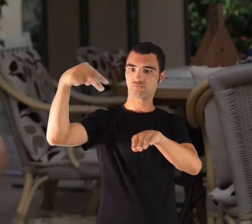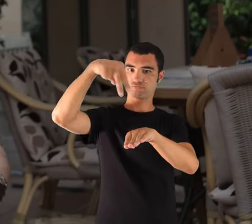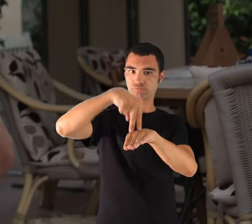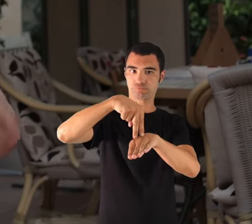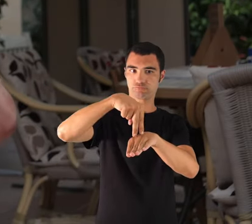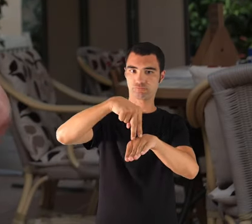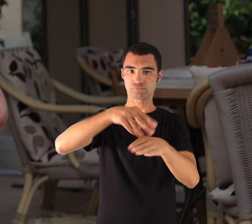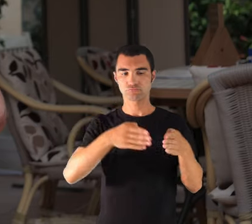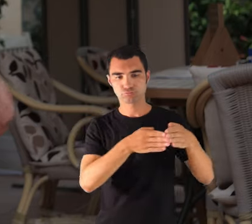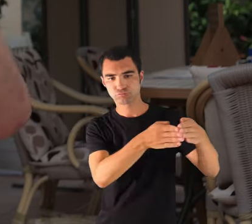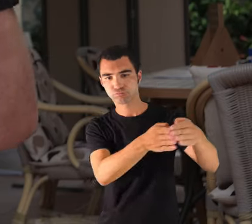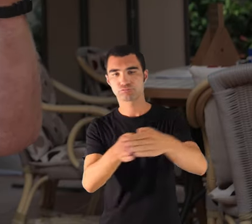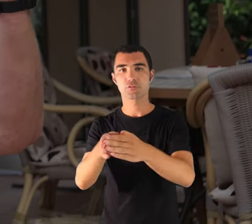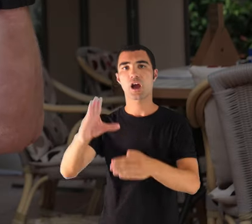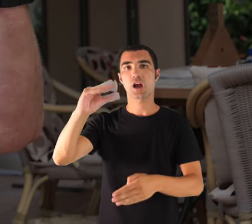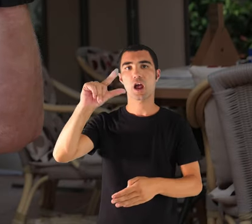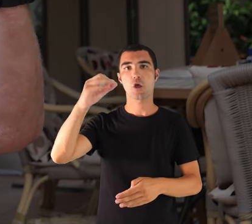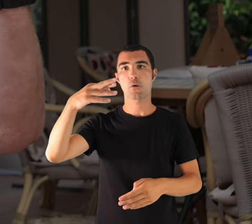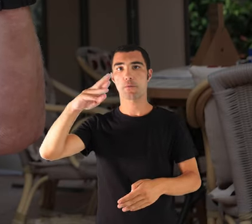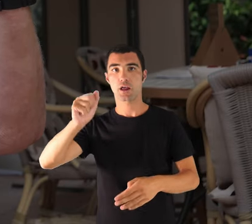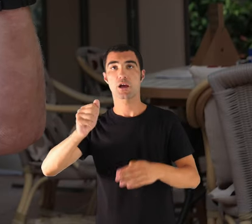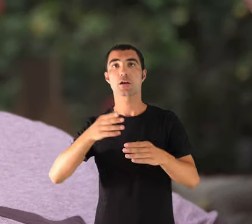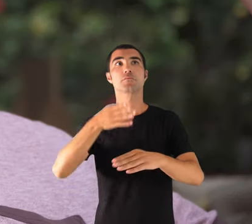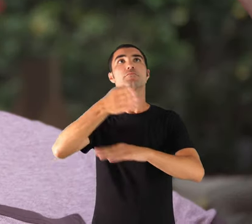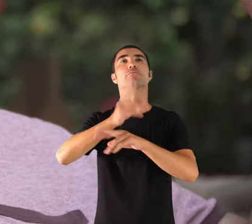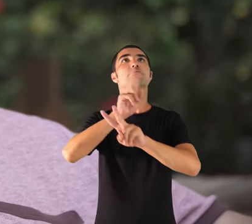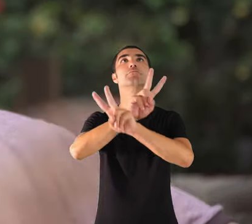torrents de parells a comptaplar aquells paisatges des torrents parells,